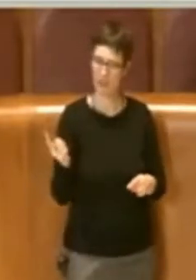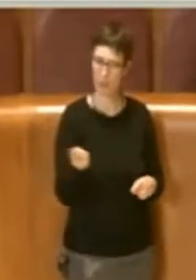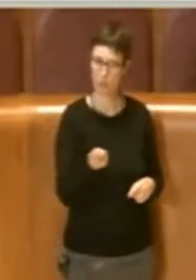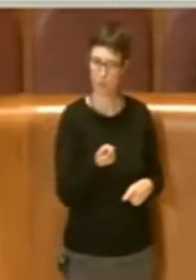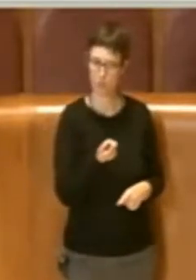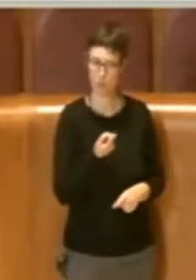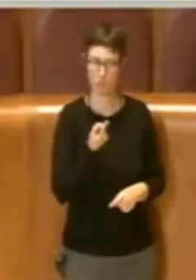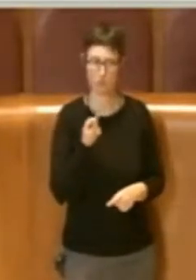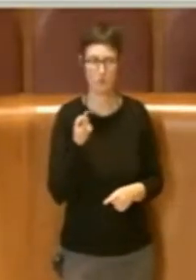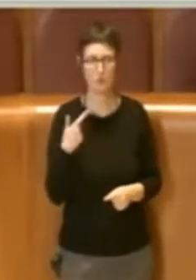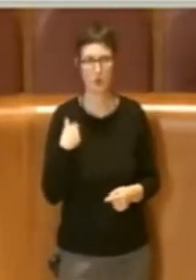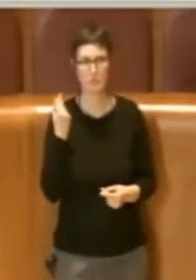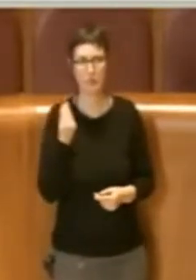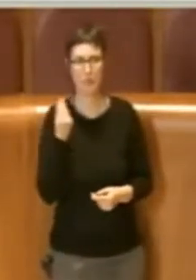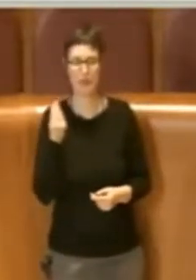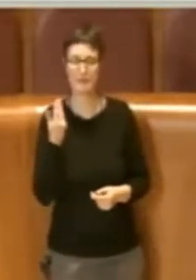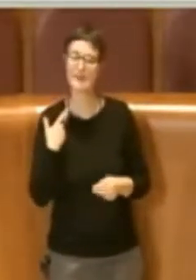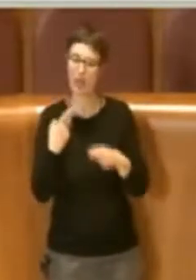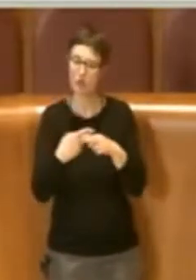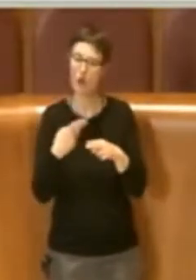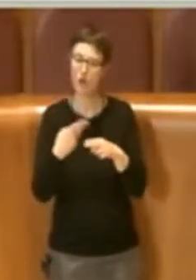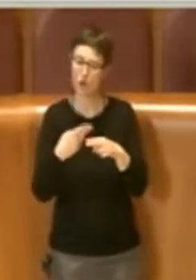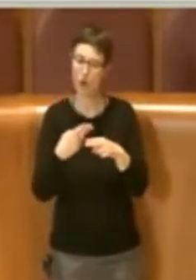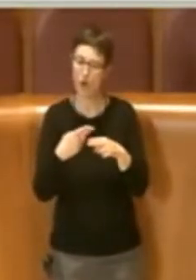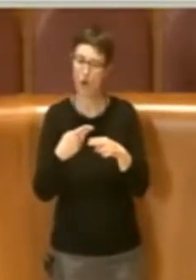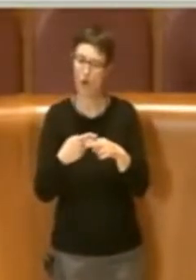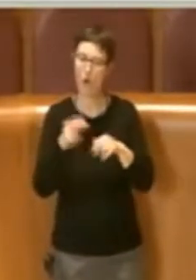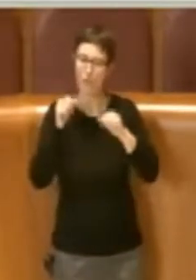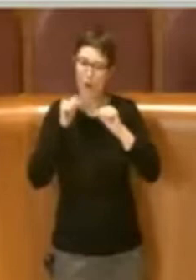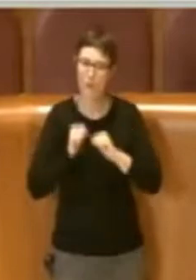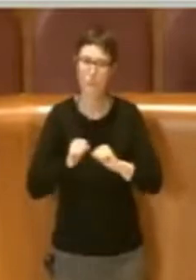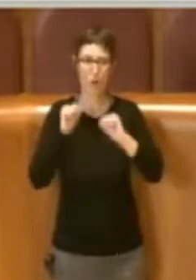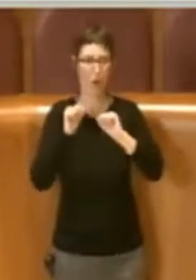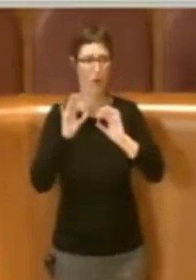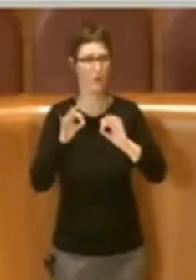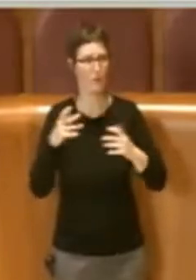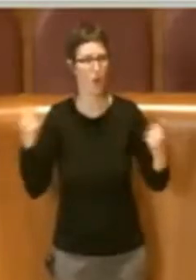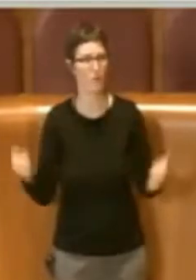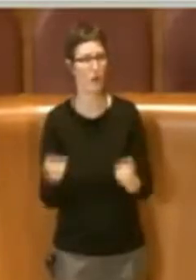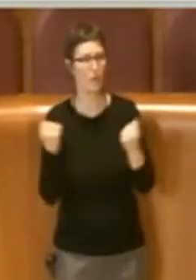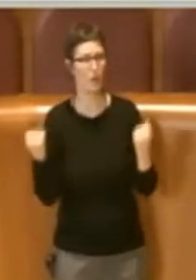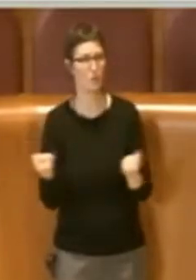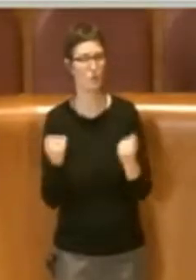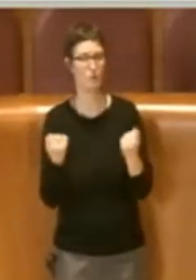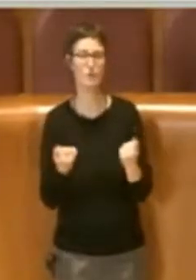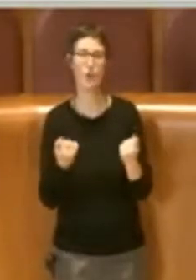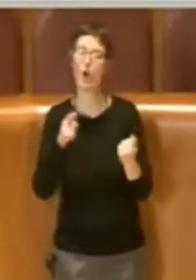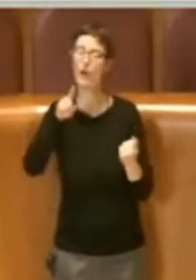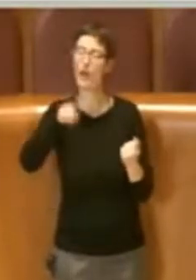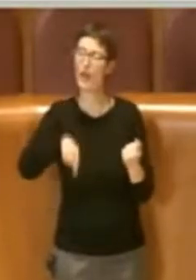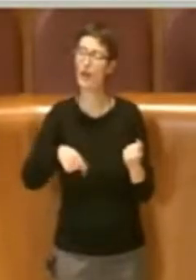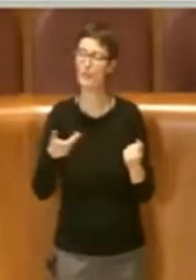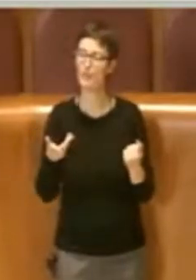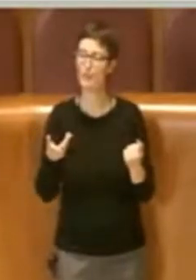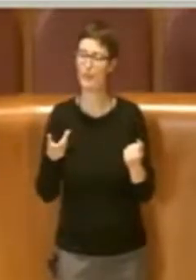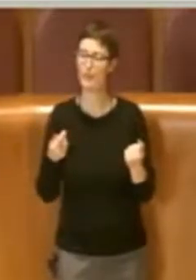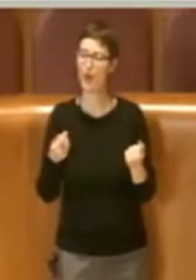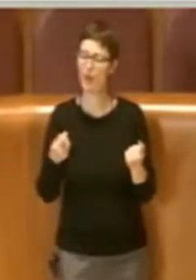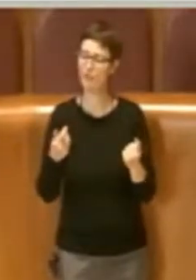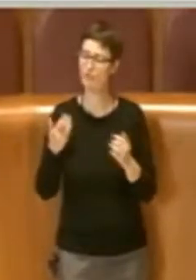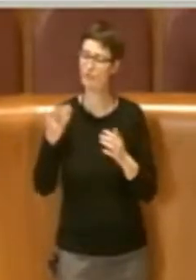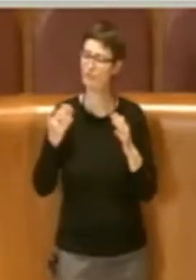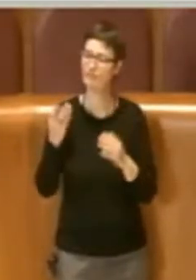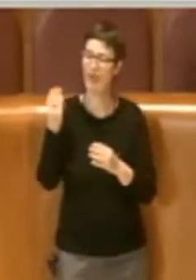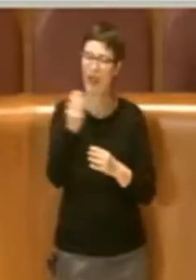ritenuto opportuno che Roma si facesse promotrice anche nei confronti di altri enti,